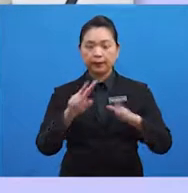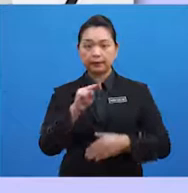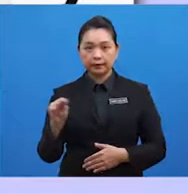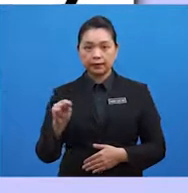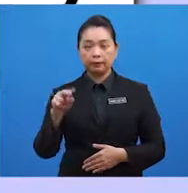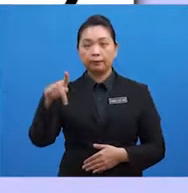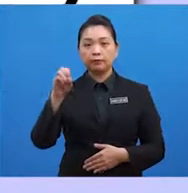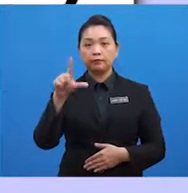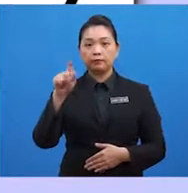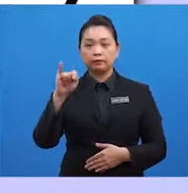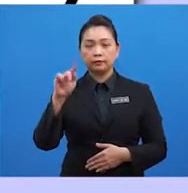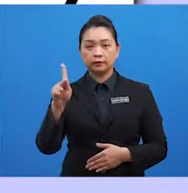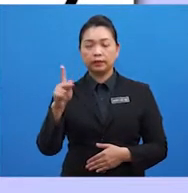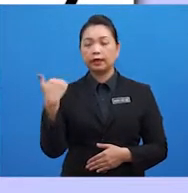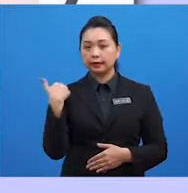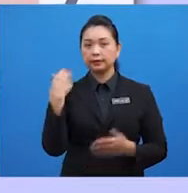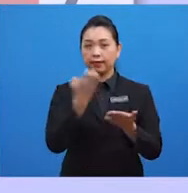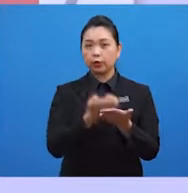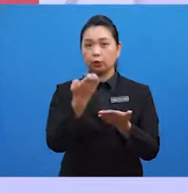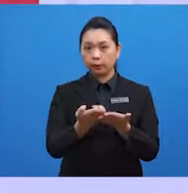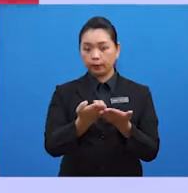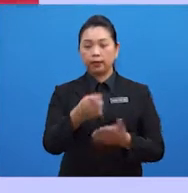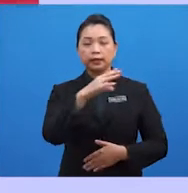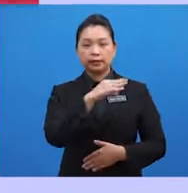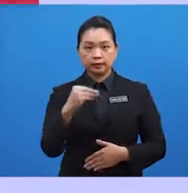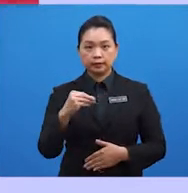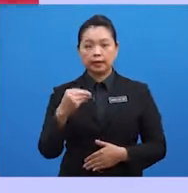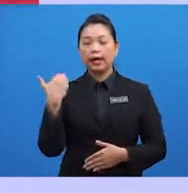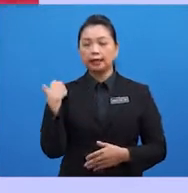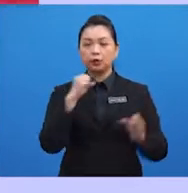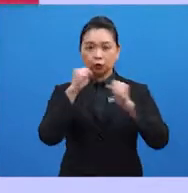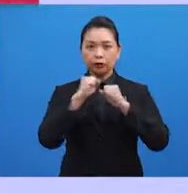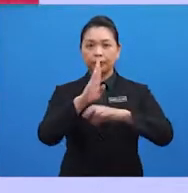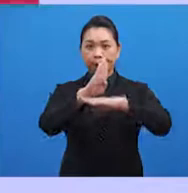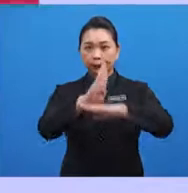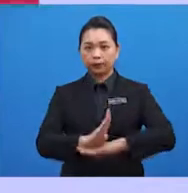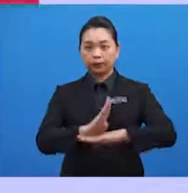Komuniti Ekonomi, dan Komuniti Sosio Budaya.